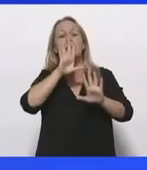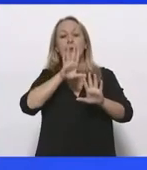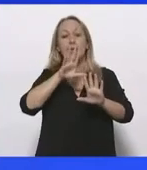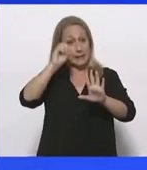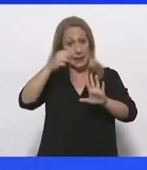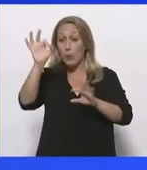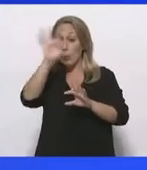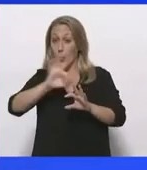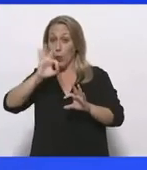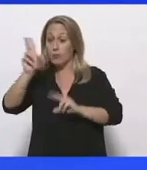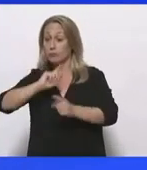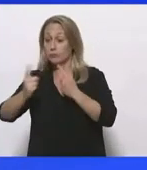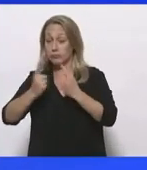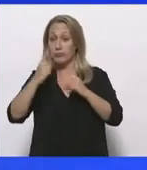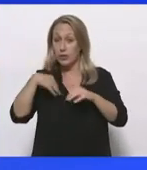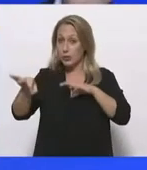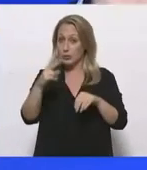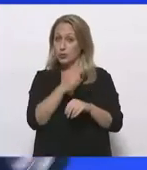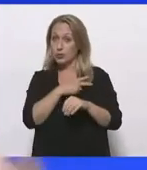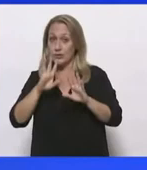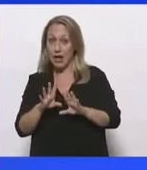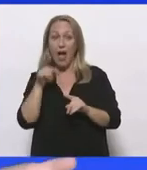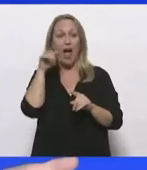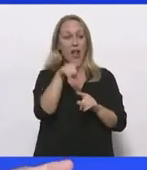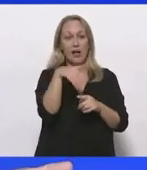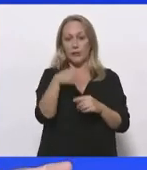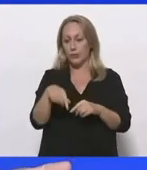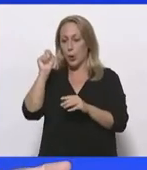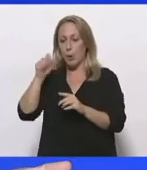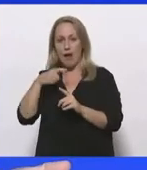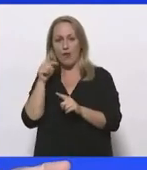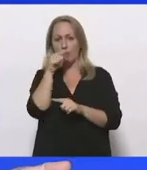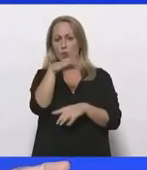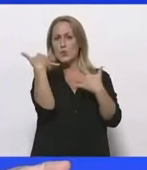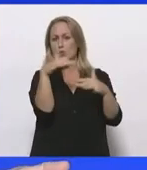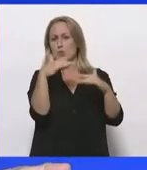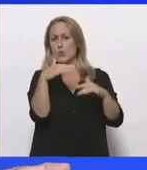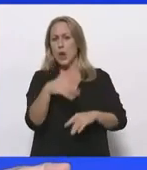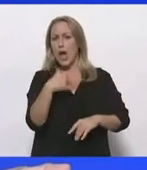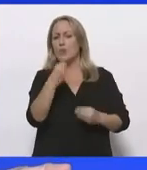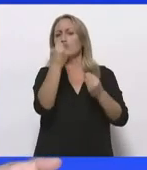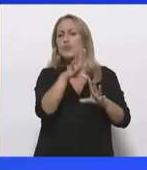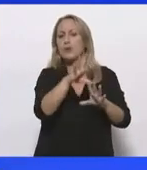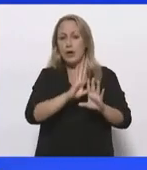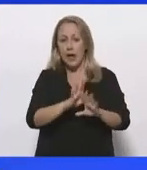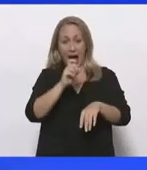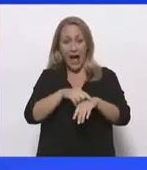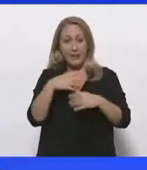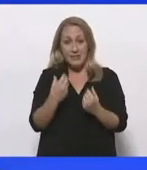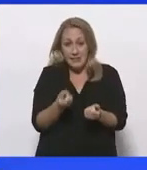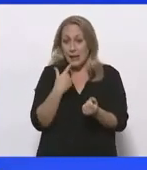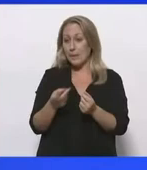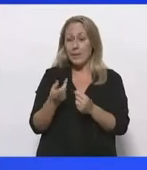δεν μπορούμε να φανταζόμαστε ότι η ανεμογενήτρια είναι το επόμενο μεγάλο κακό το οποίο θα συμβεί στη χώρα όταν αυτή τη στιγμή θα είμαστε εξαρτημένοι από τον ήλιο και